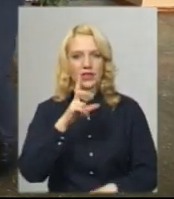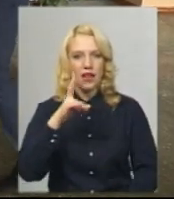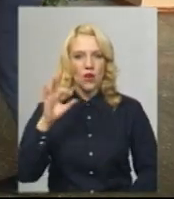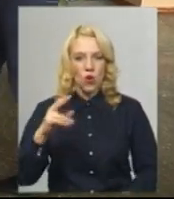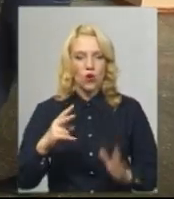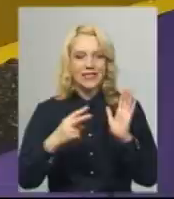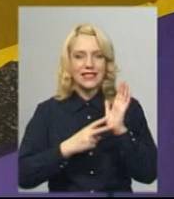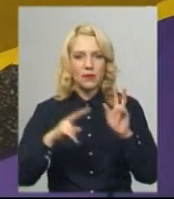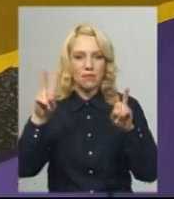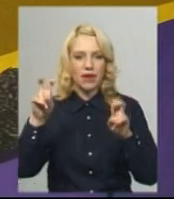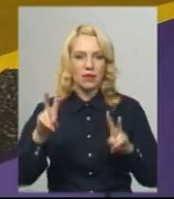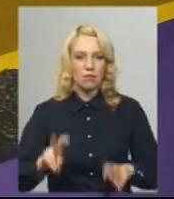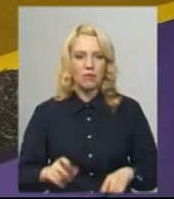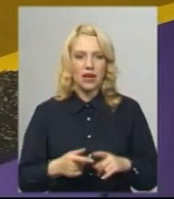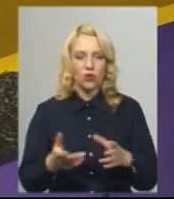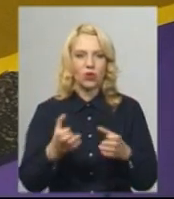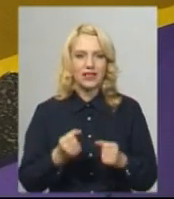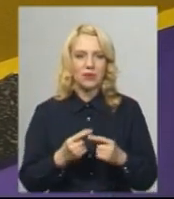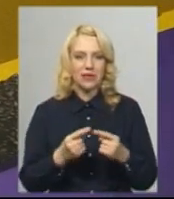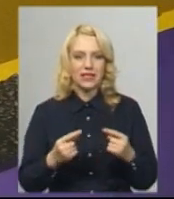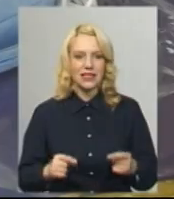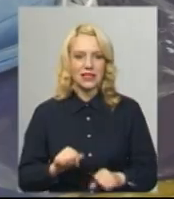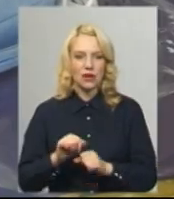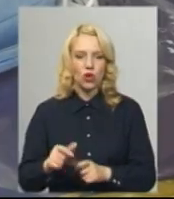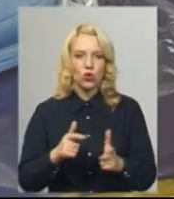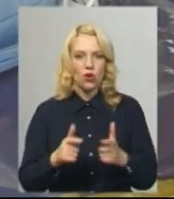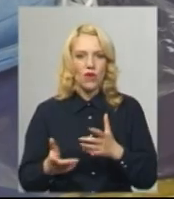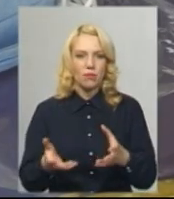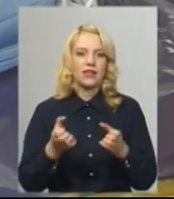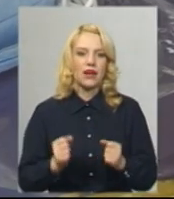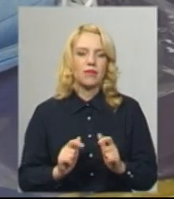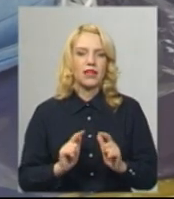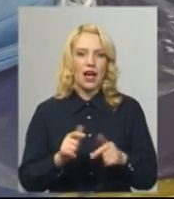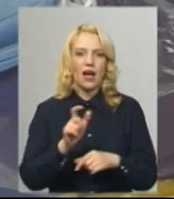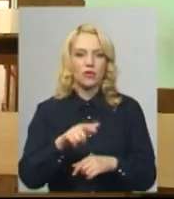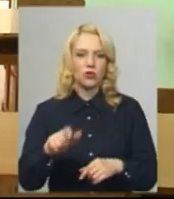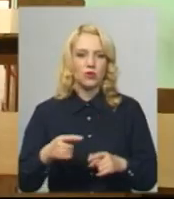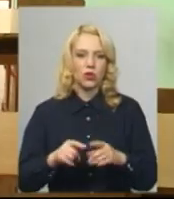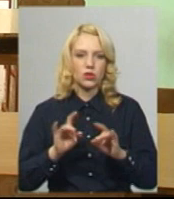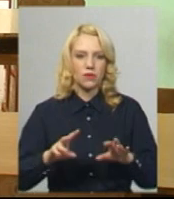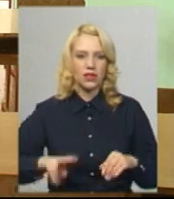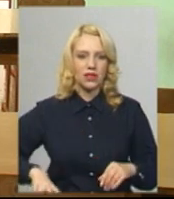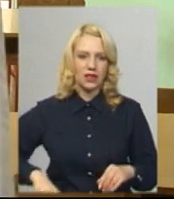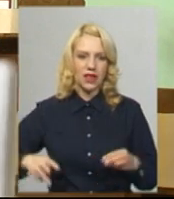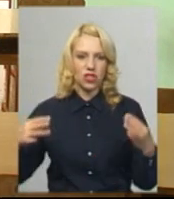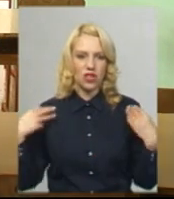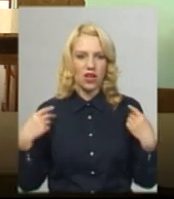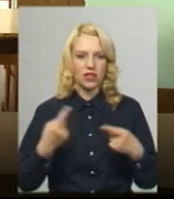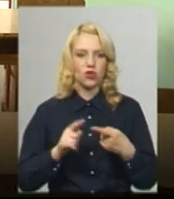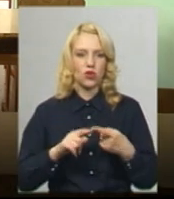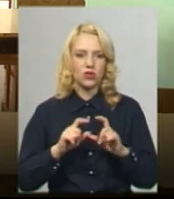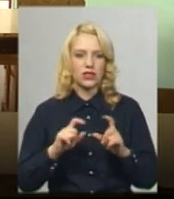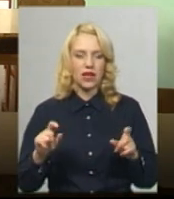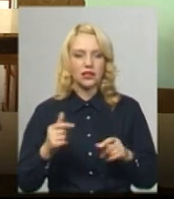предметів. На пункт отримали засоби захисту та готові приймати абітурієнтів, зазначає директорка навчального закладу Ольга Горенко. Ми отримали